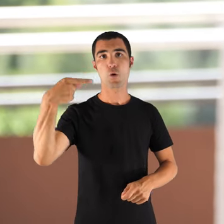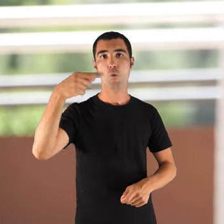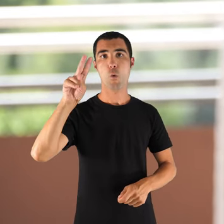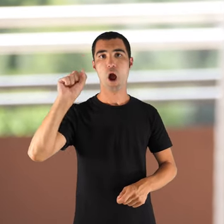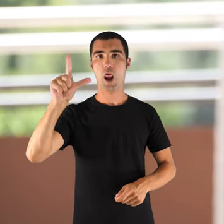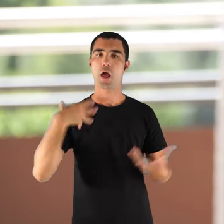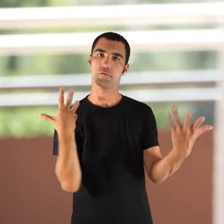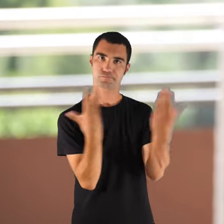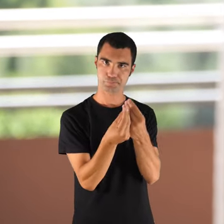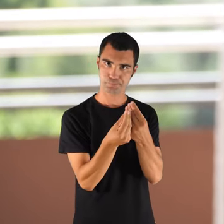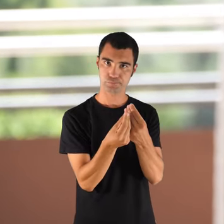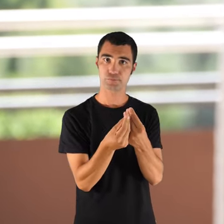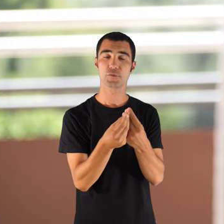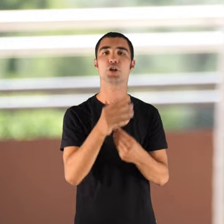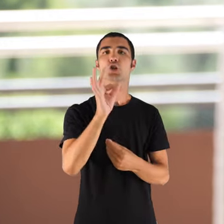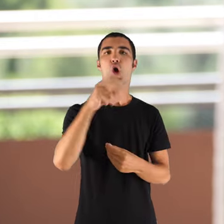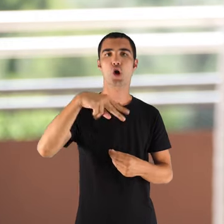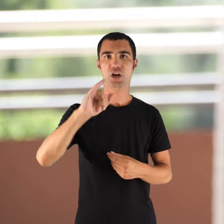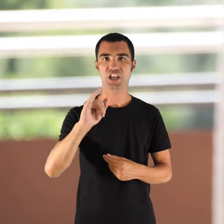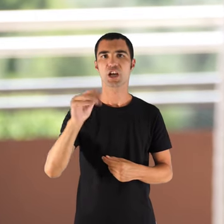amb en Toni Rodríguez. Rodríguez.